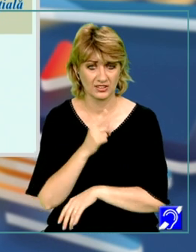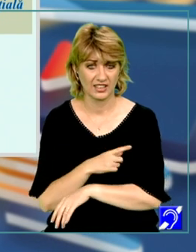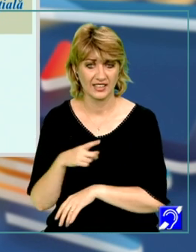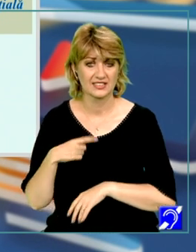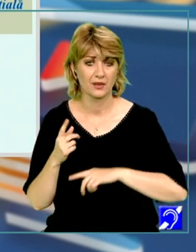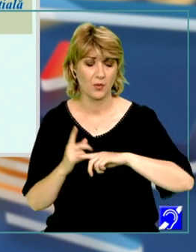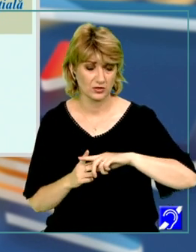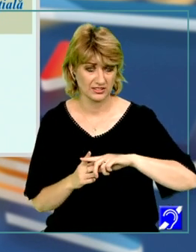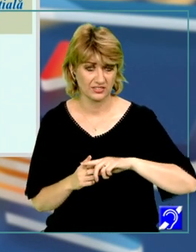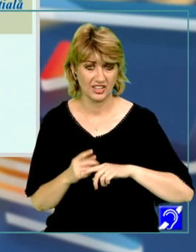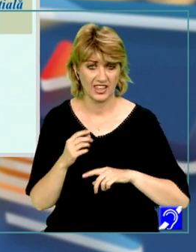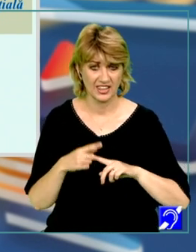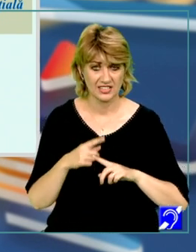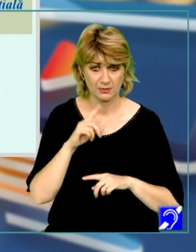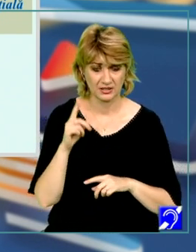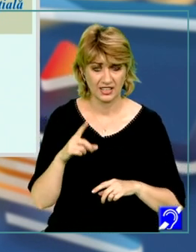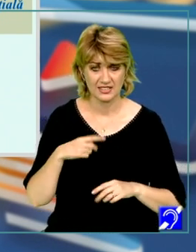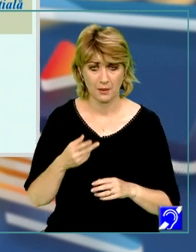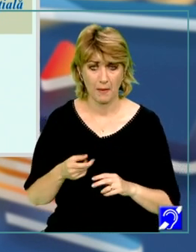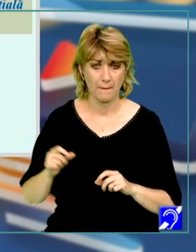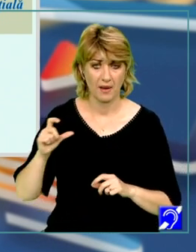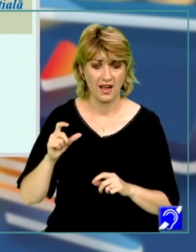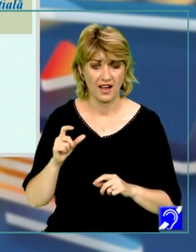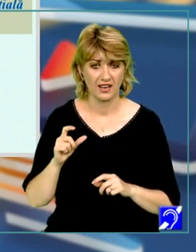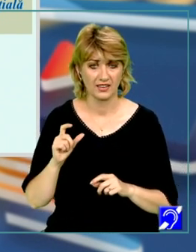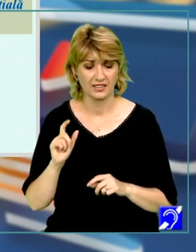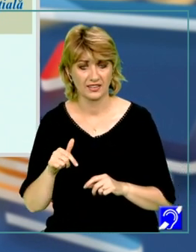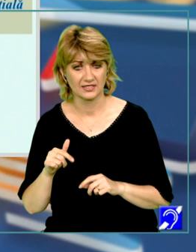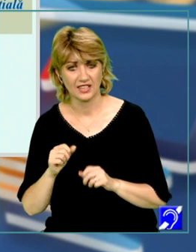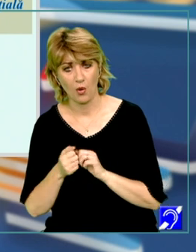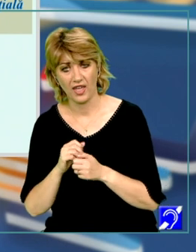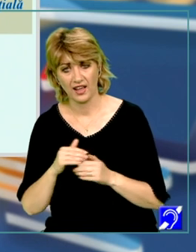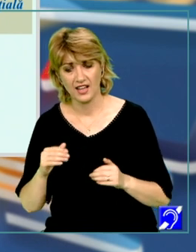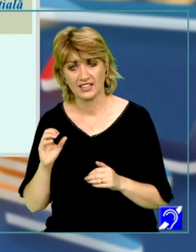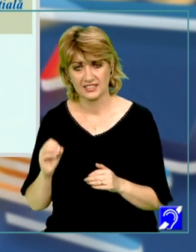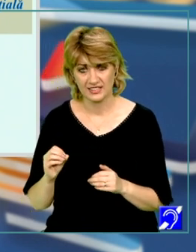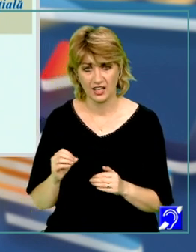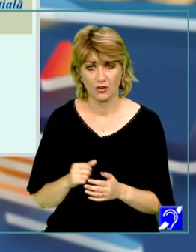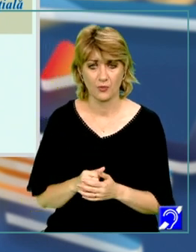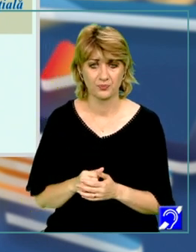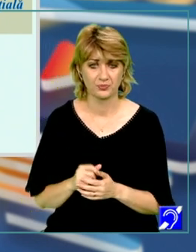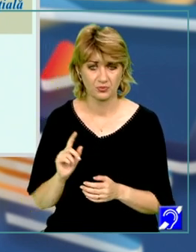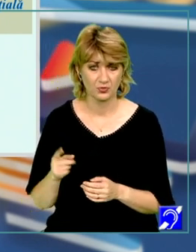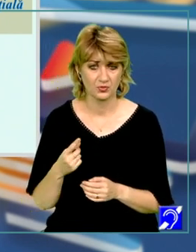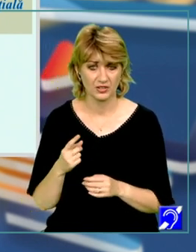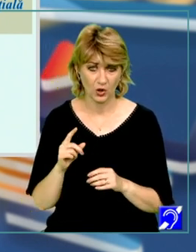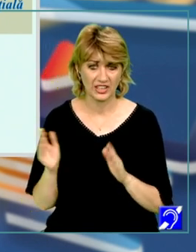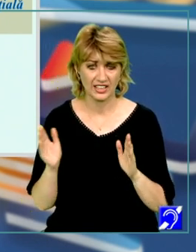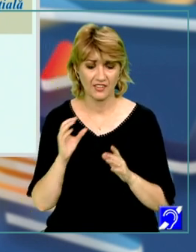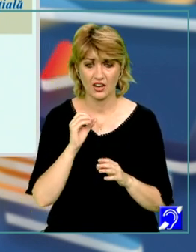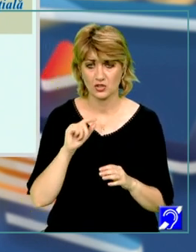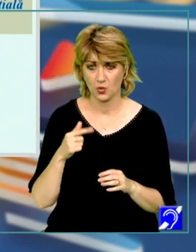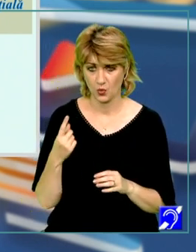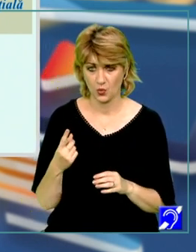de asemenea x pătrat este mai mare sau egal cu 0 pentru orice număr real deci pe intervalul 0,1, putem afirma ușor că